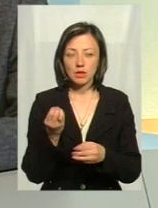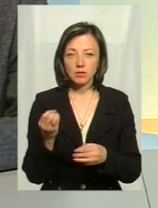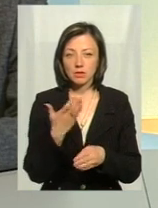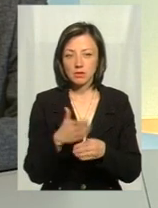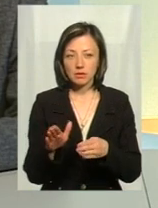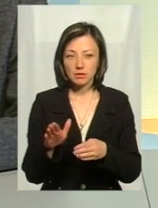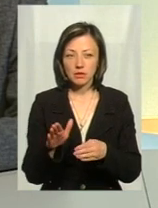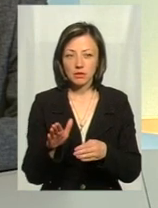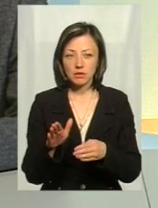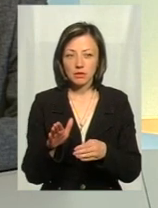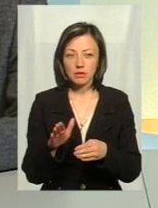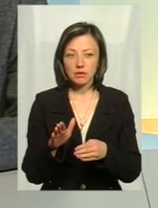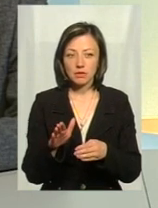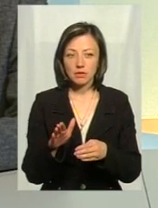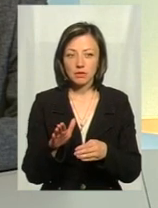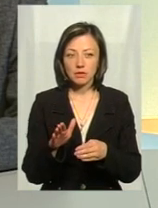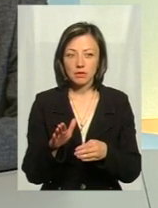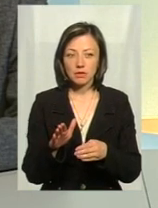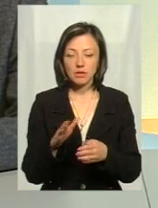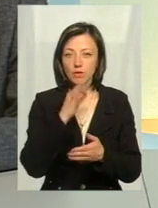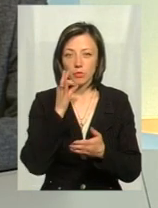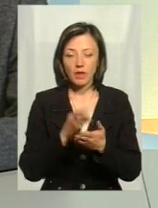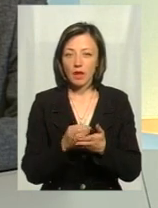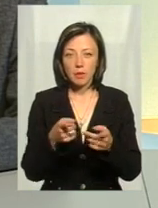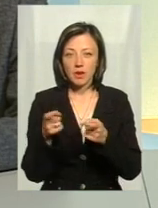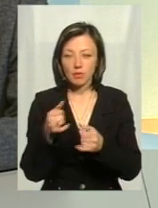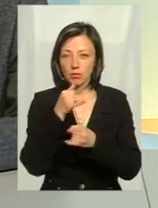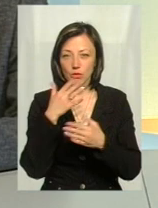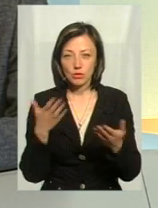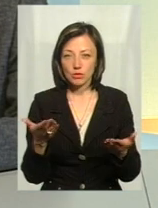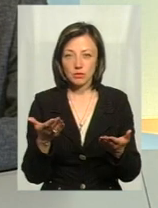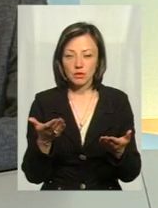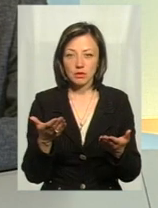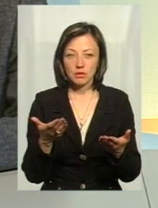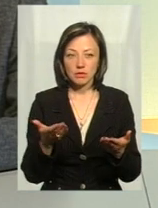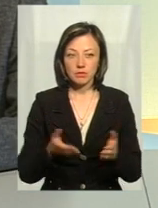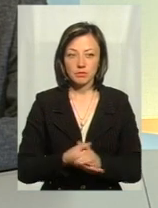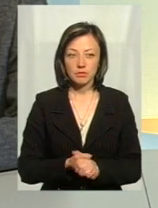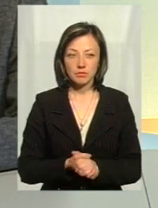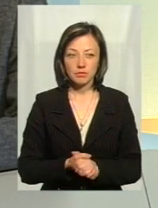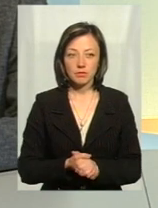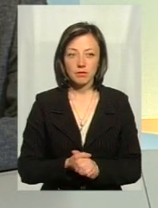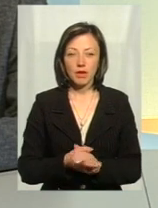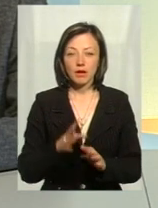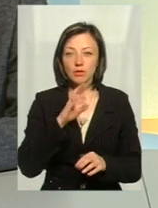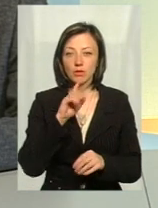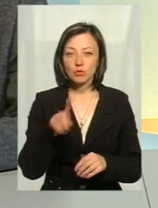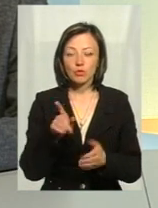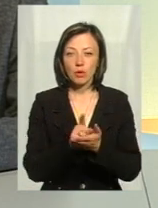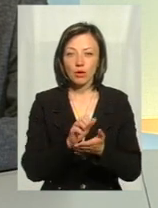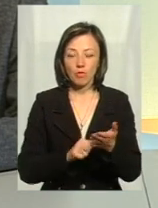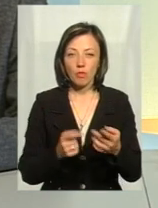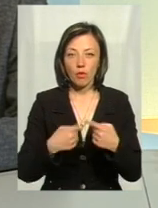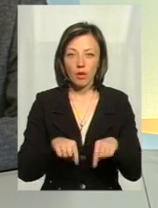відсікати. Ми їх, ну, до відповідальності не притягнемо, ми їм фуражки не дамо, і палички, рібеньки ми їм не дамо, вони не будуть фіскальними органами.